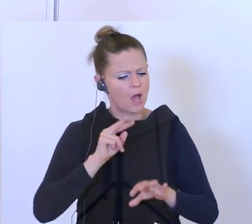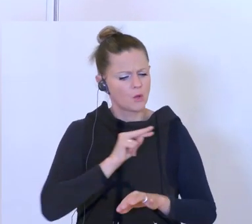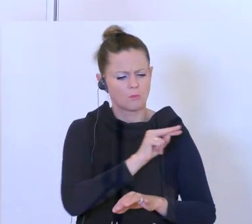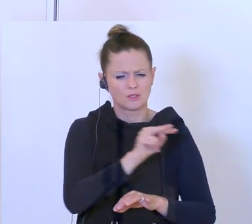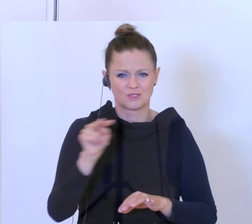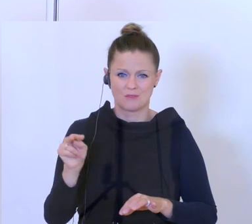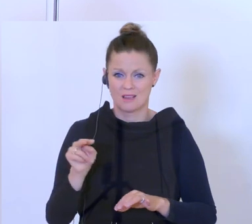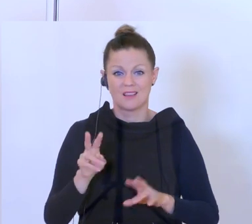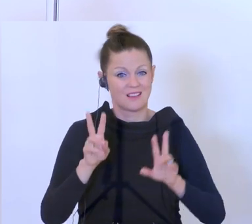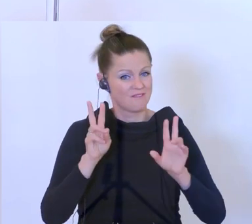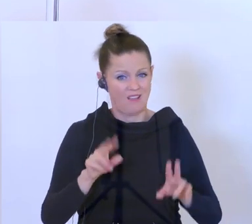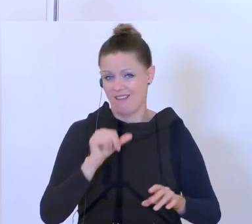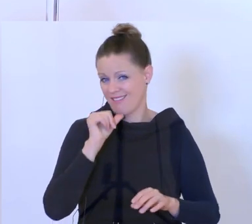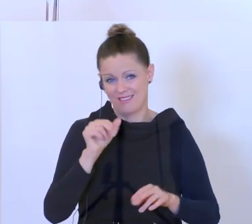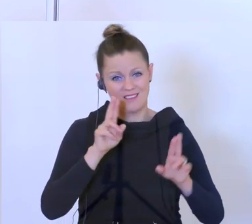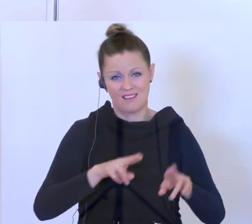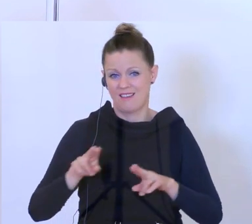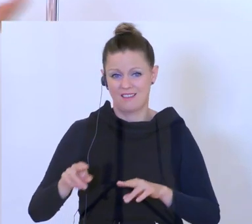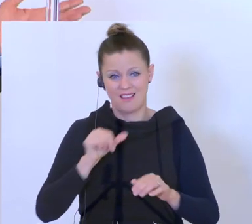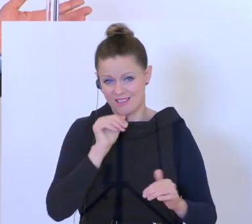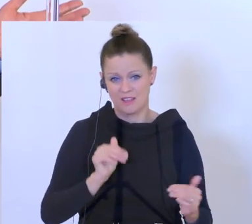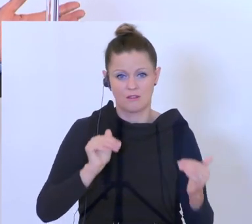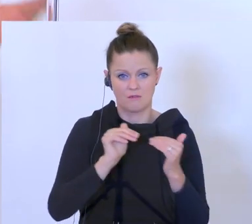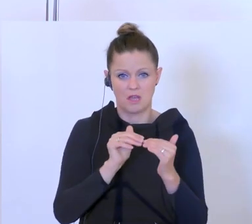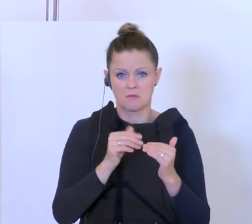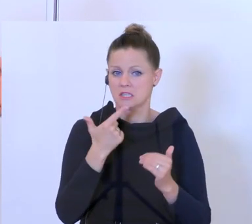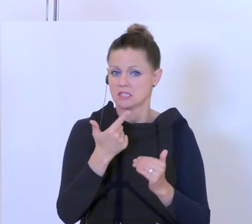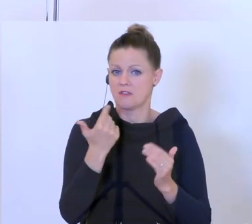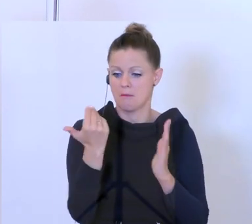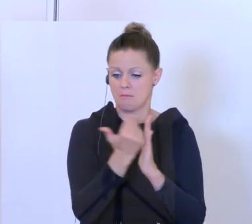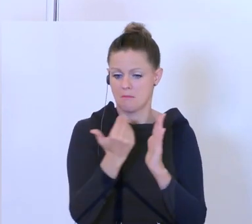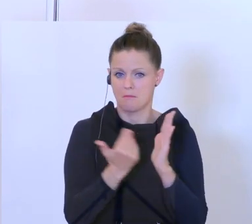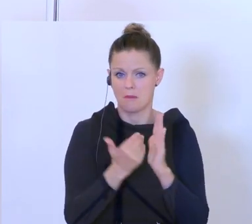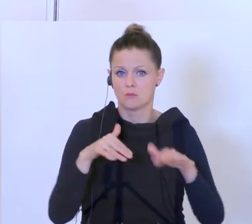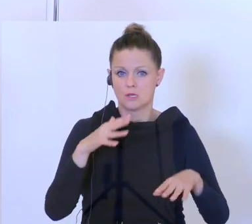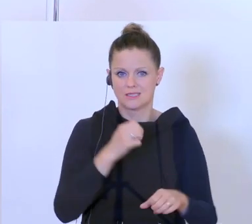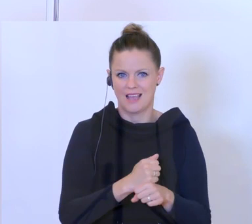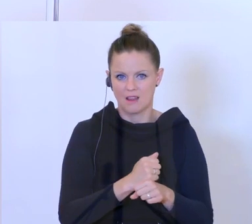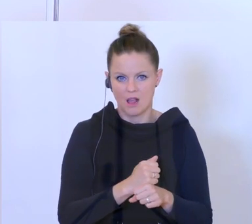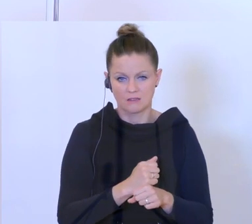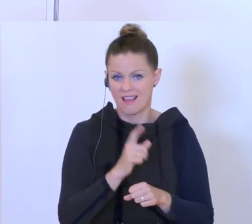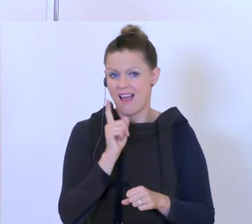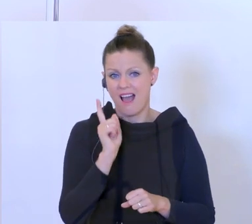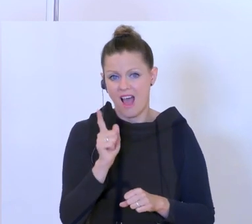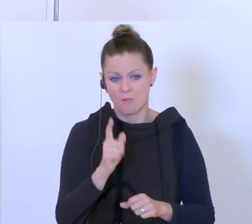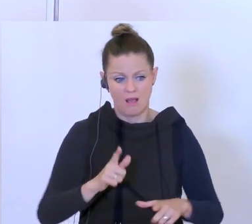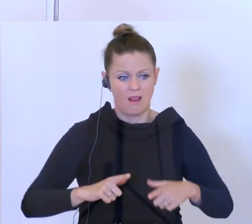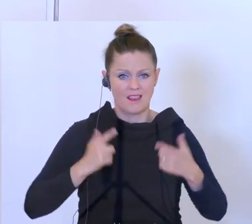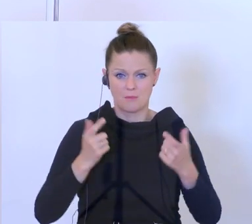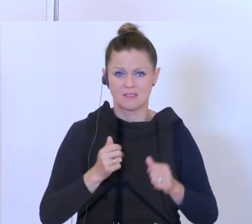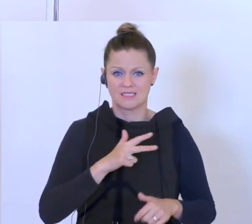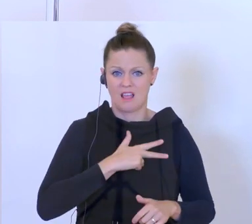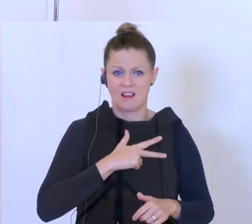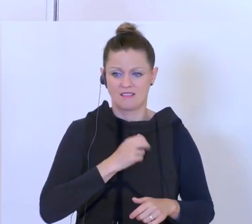oft sehr ungerecht. Weil du hast zwei Kriterien und tschak, aber die Lebensrealitäten sind immer viel